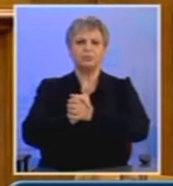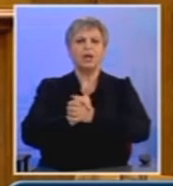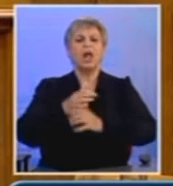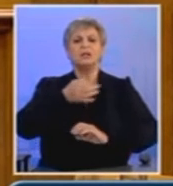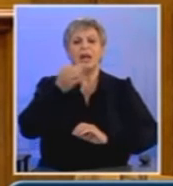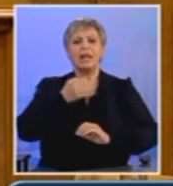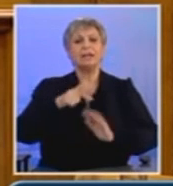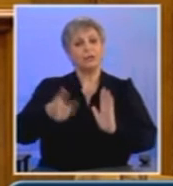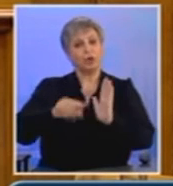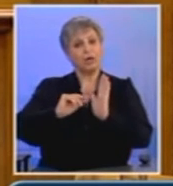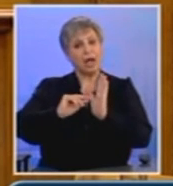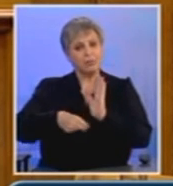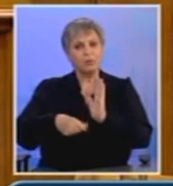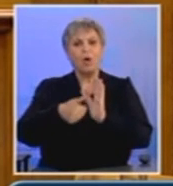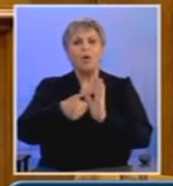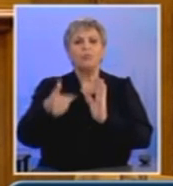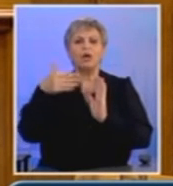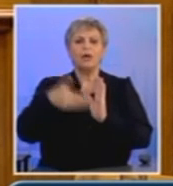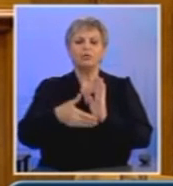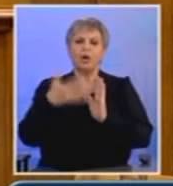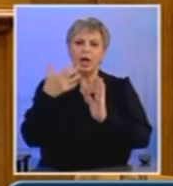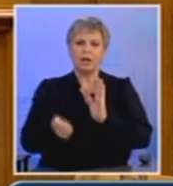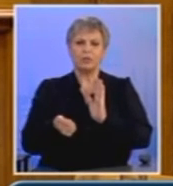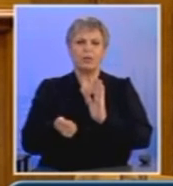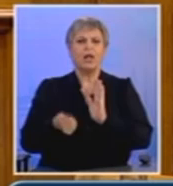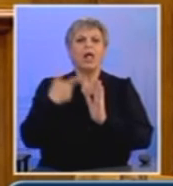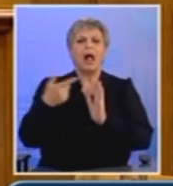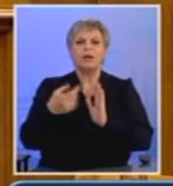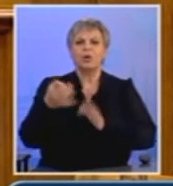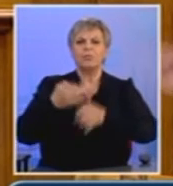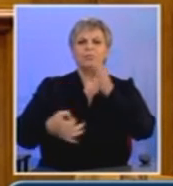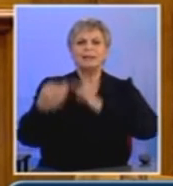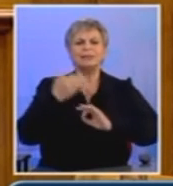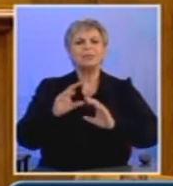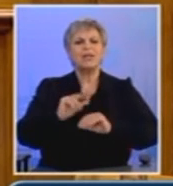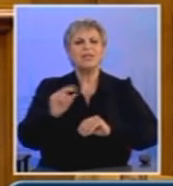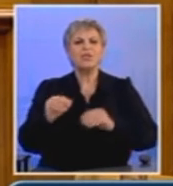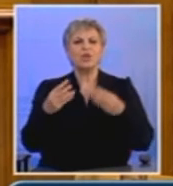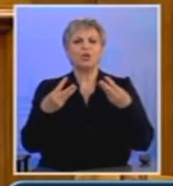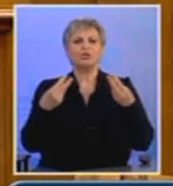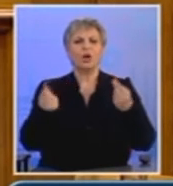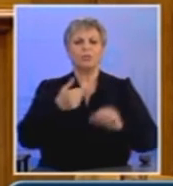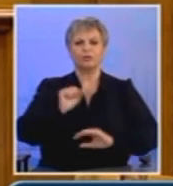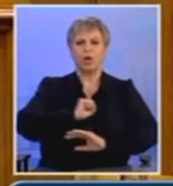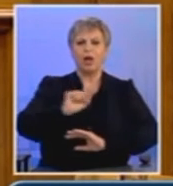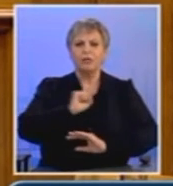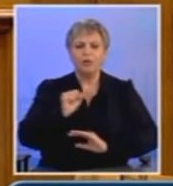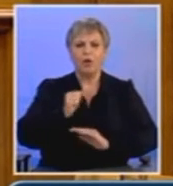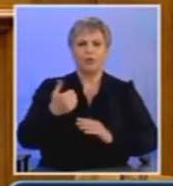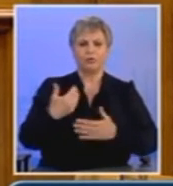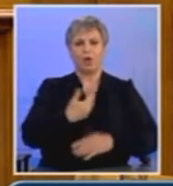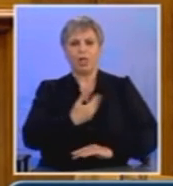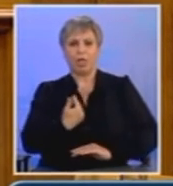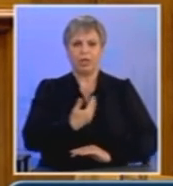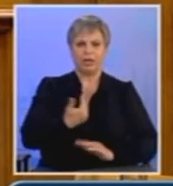επιλογή με τα ίδια επιχειρήματα, τον ίδιο εκφοβισμό και διλήμματα που ακούμε συνεχώς τα τελευταία χρόνια. Τώρα